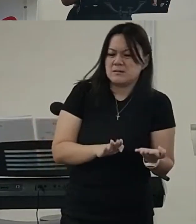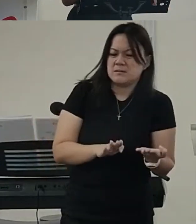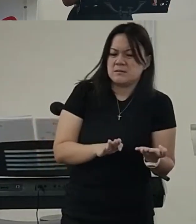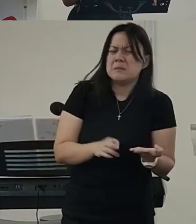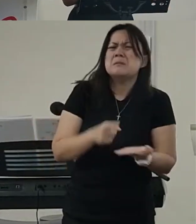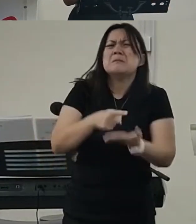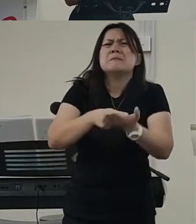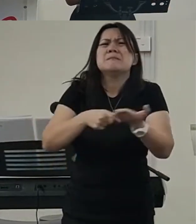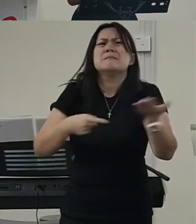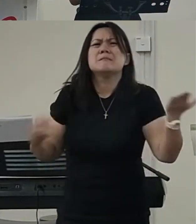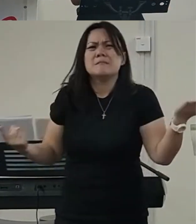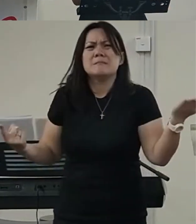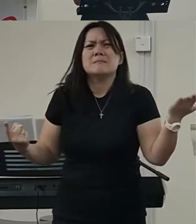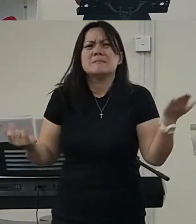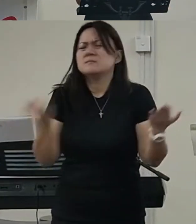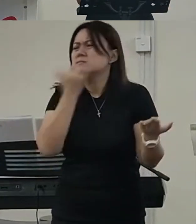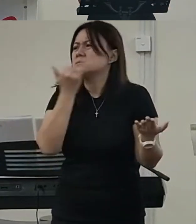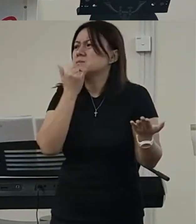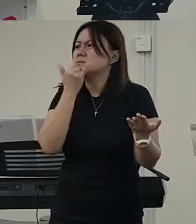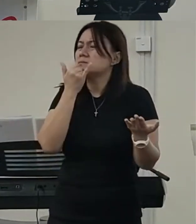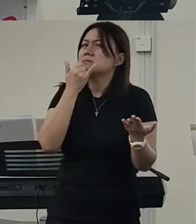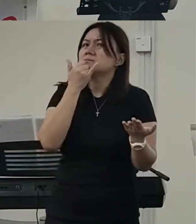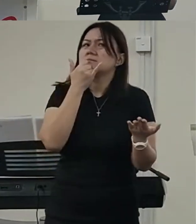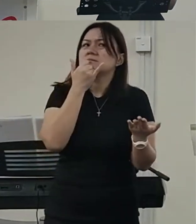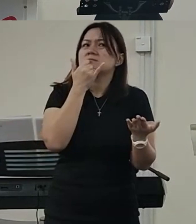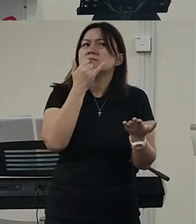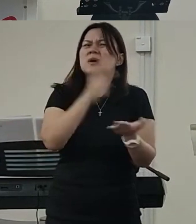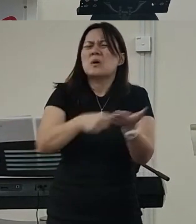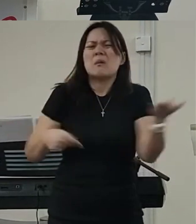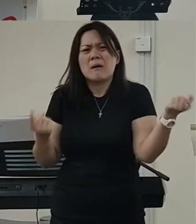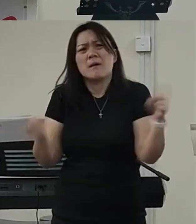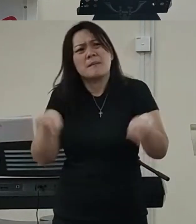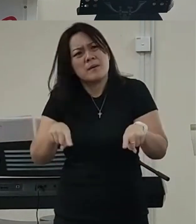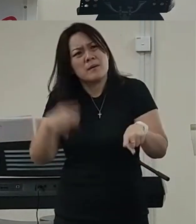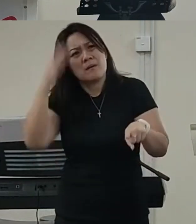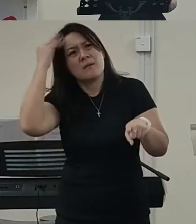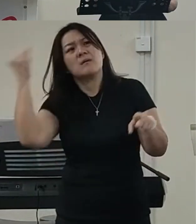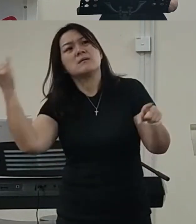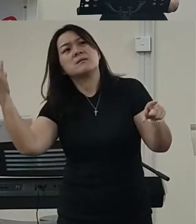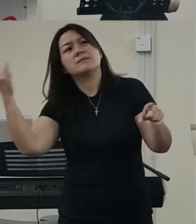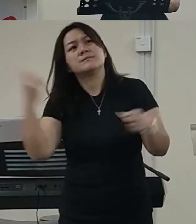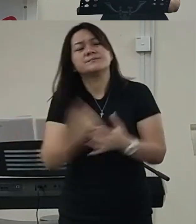那么呢 我在做事情但是呢 我就觉得我的里面呢 是有不对的